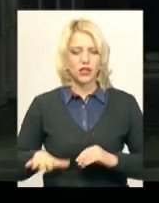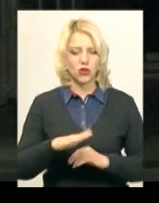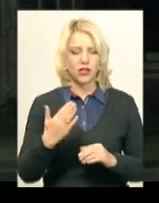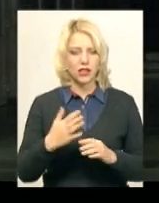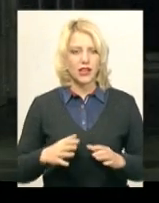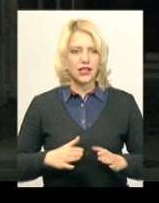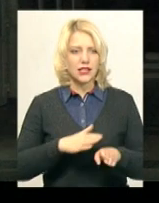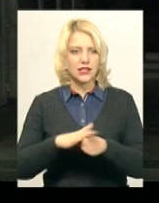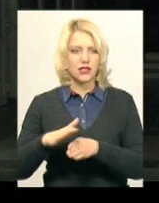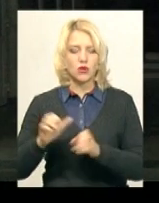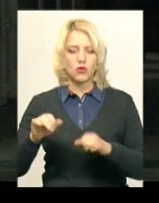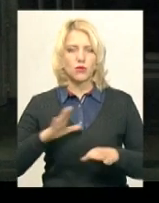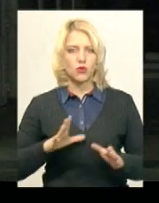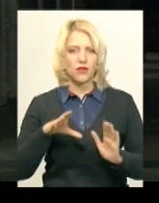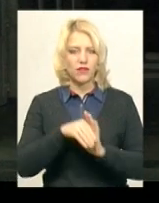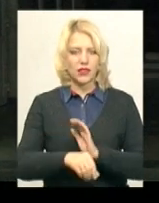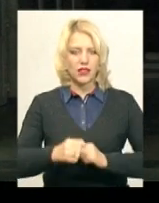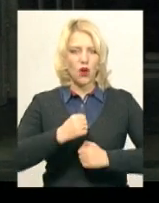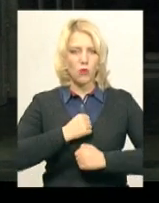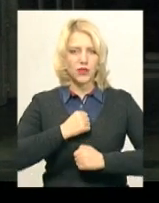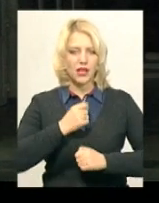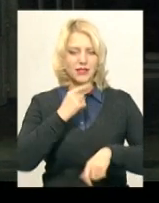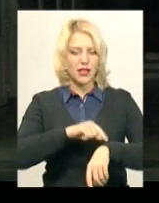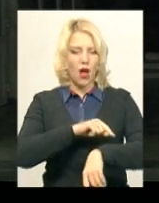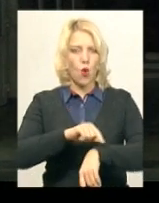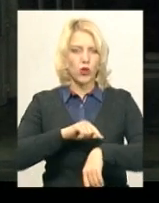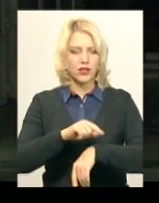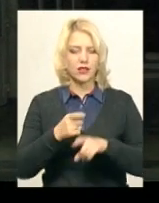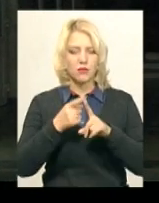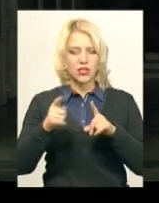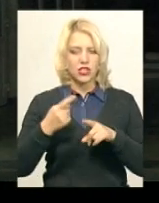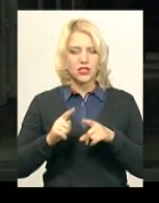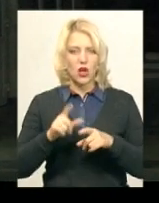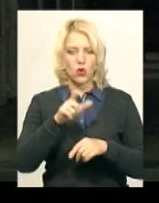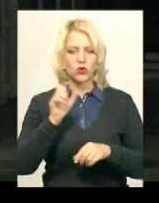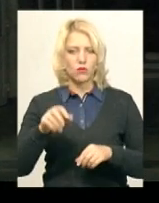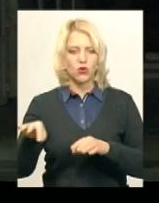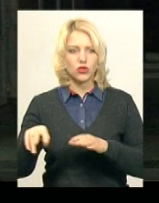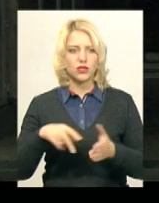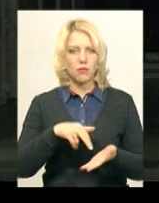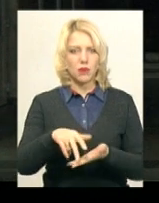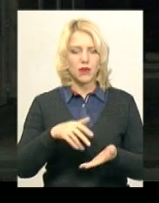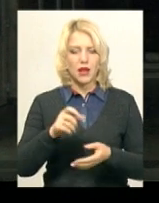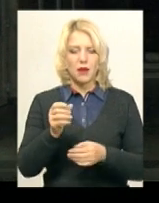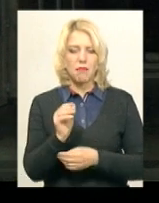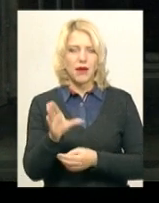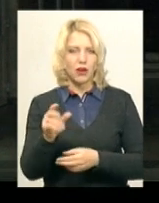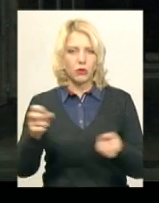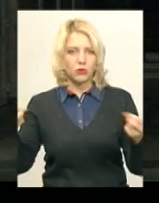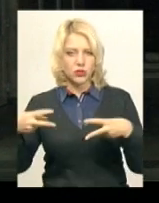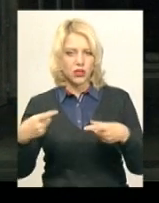бути введена комендантська година. Під час цієї комендантської години люди можуть переміщуватися при наявності певних перепосток або